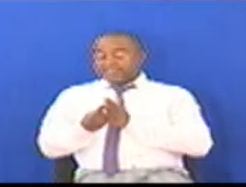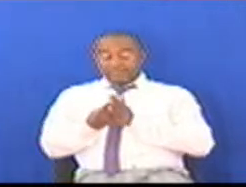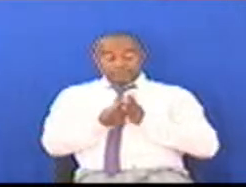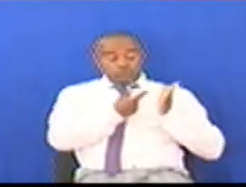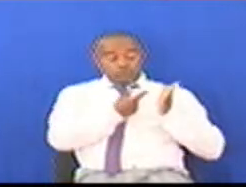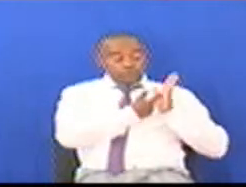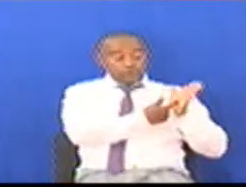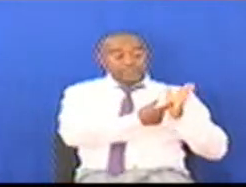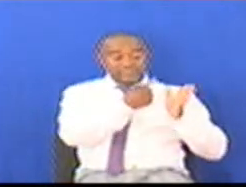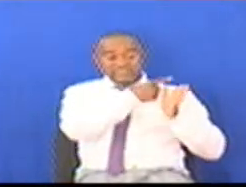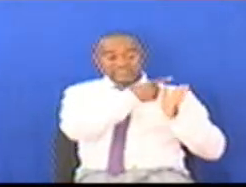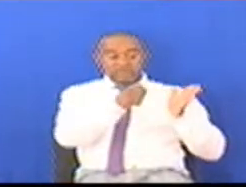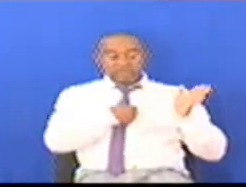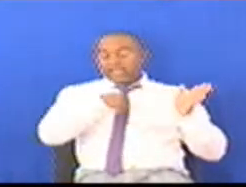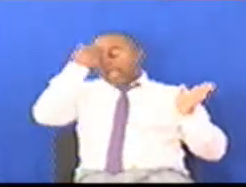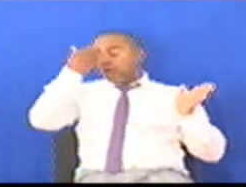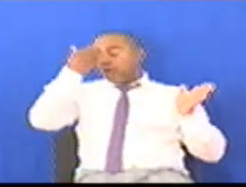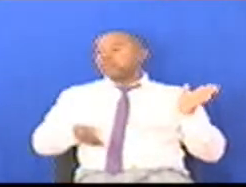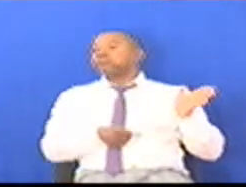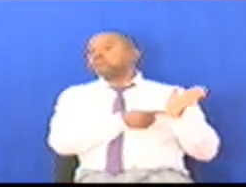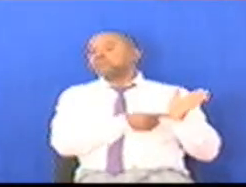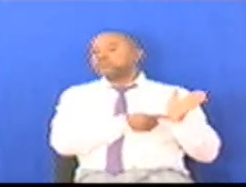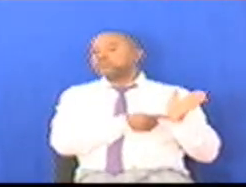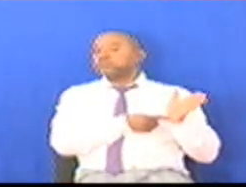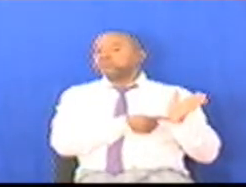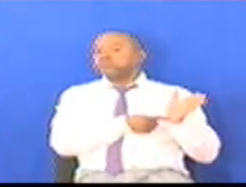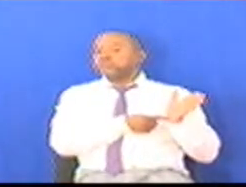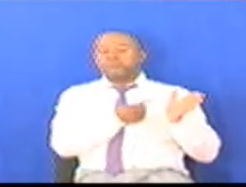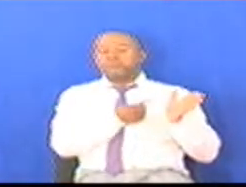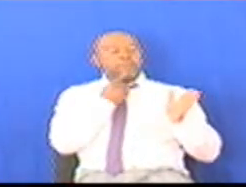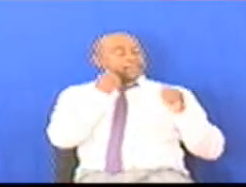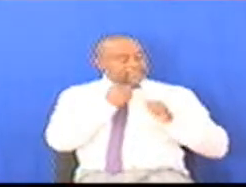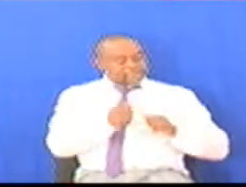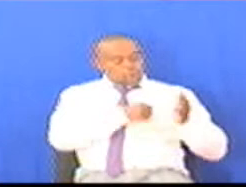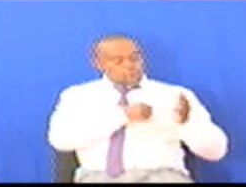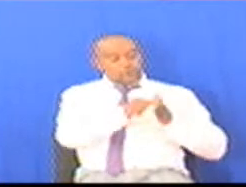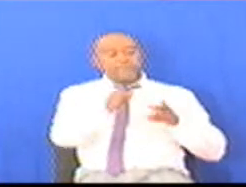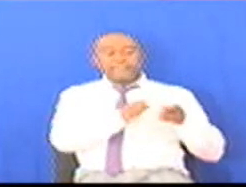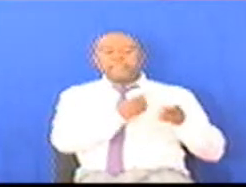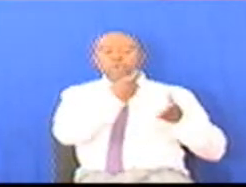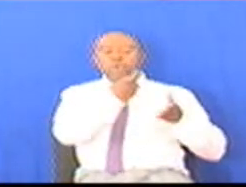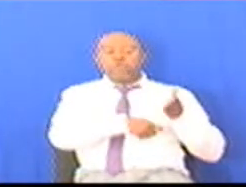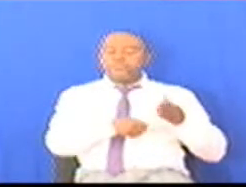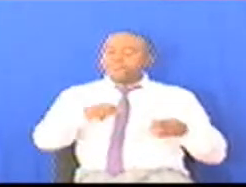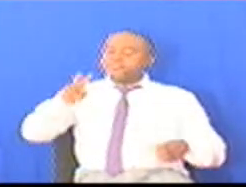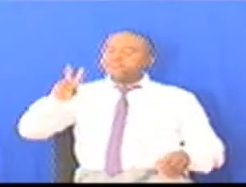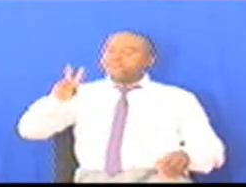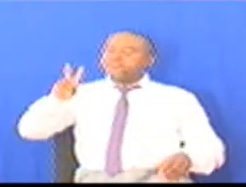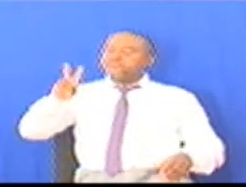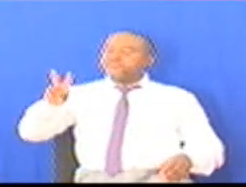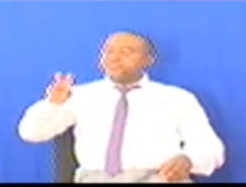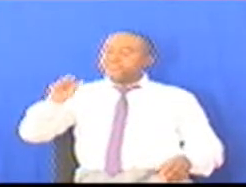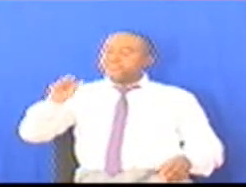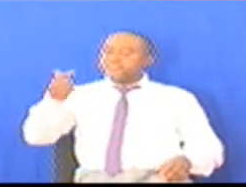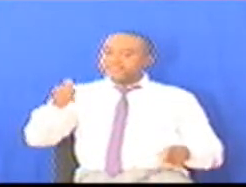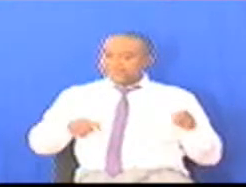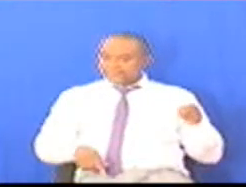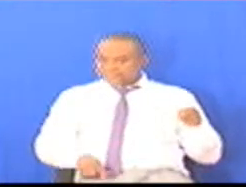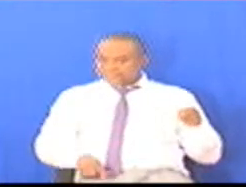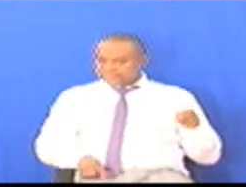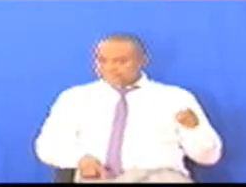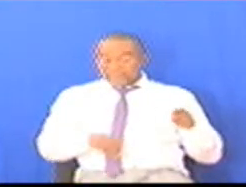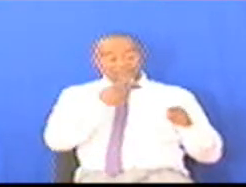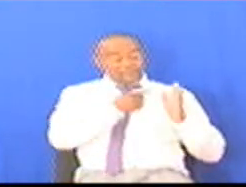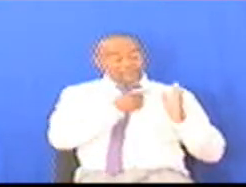Haitambuliwi Na Badala Haki Unampua Zanziba Ulipetena VAT Halika Thalika Na Zanziba Mtuota